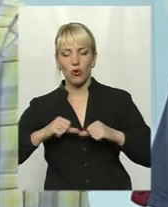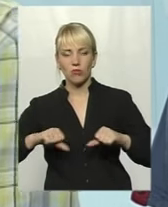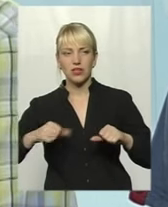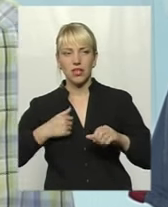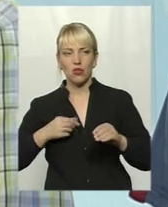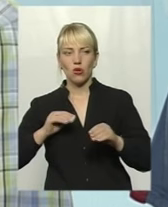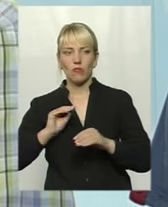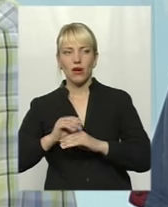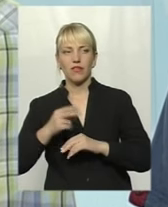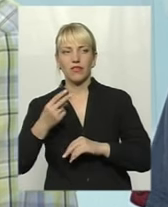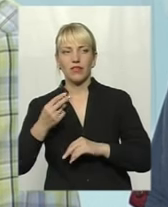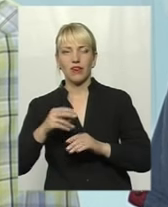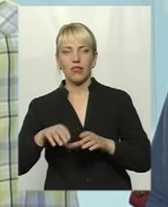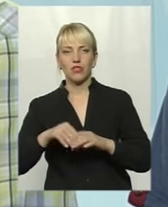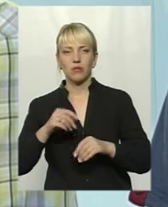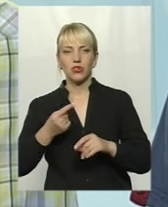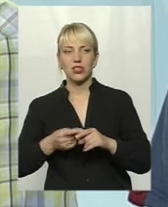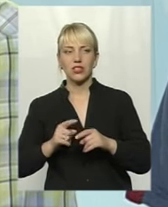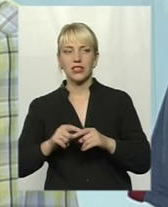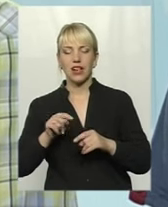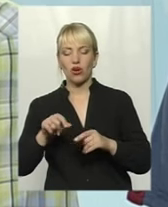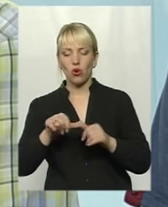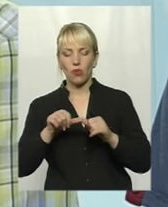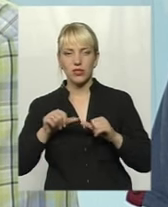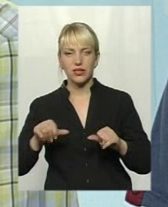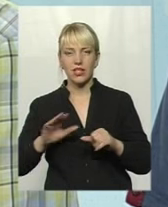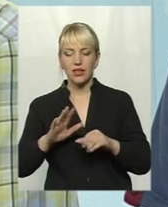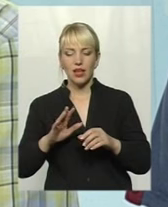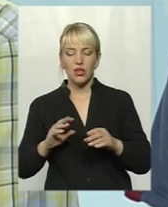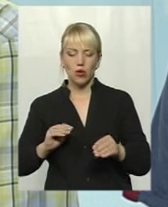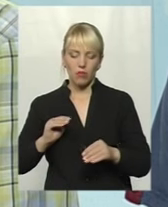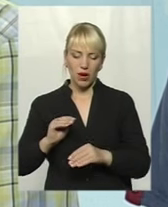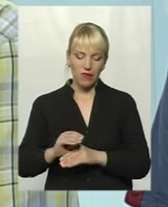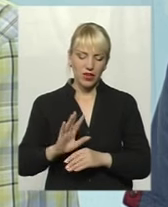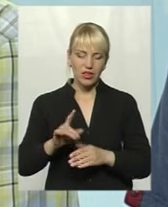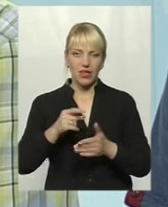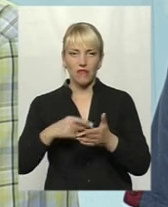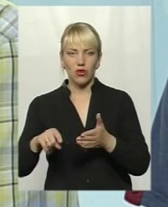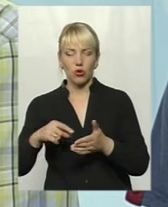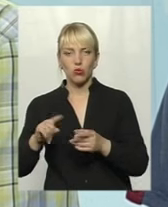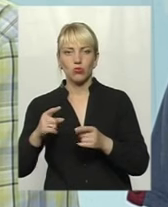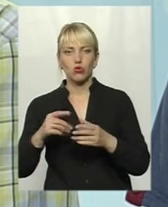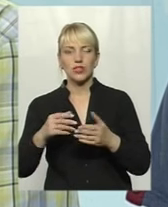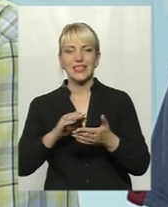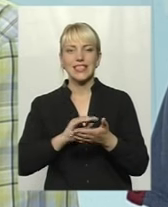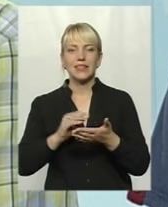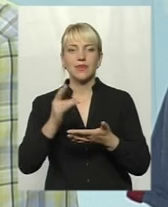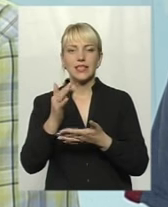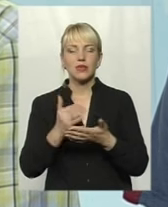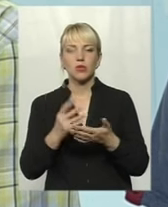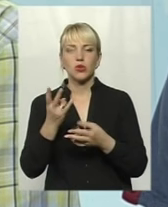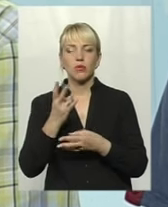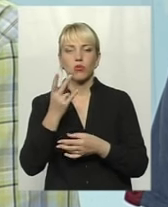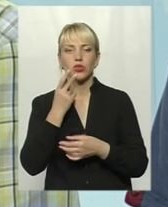виборців. Ця комісія цього не зробила, не перебрала, не викинула, не добавила. Тому що списки виборців постійно уточняються.